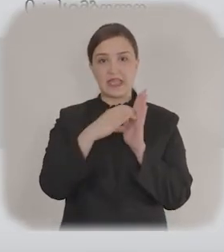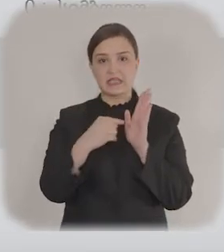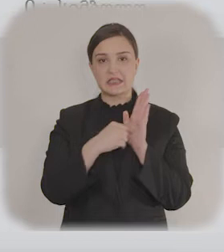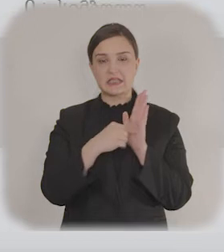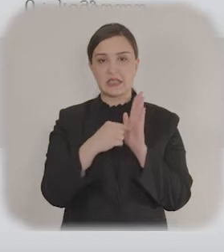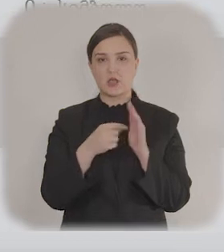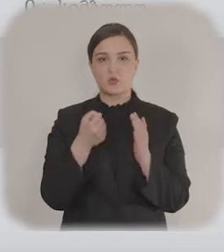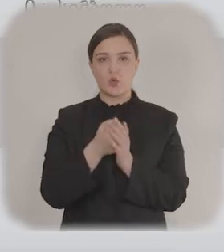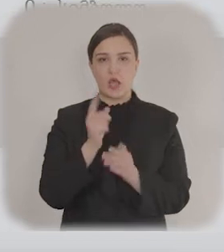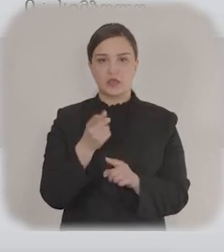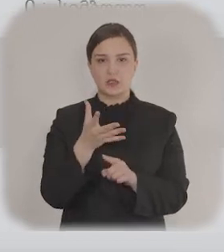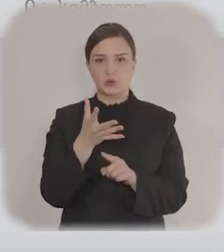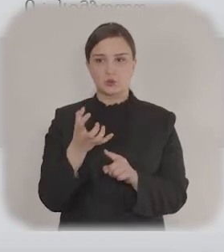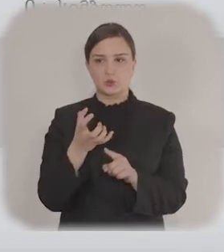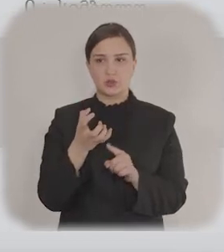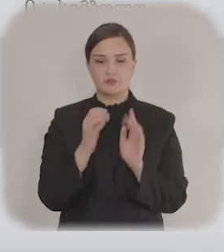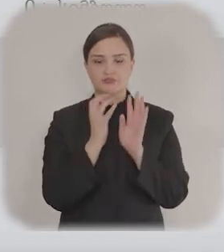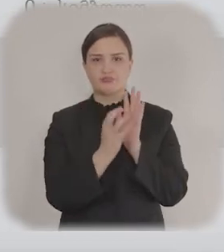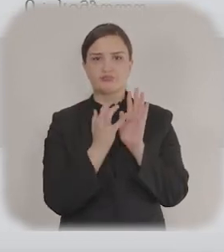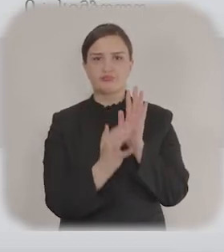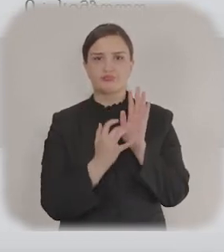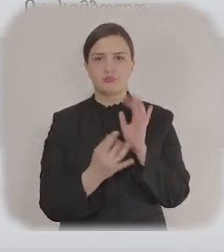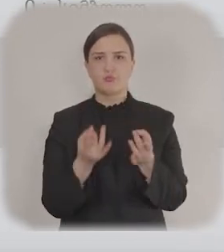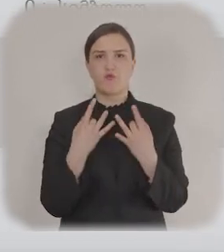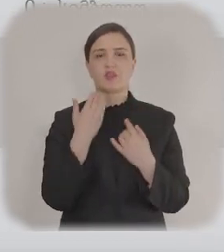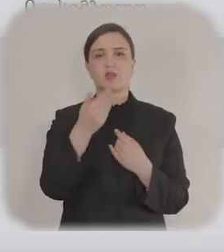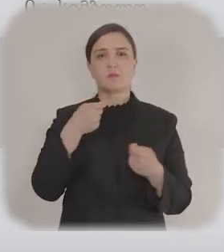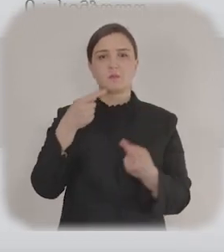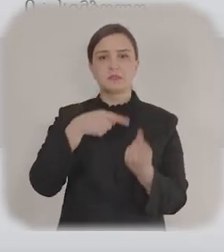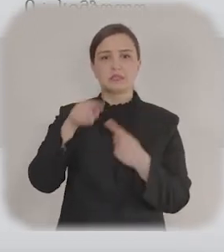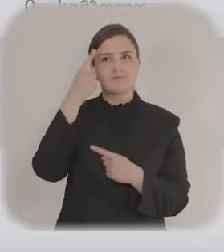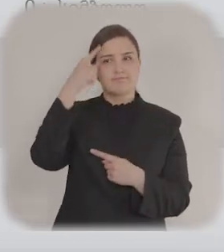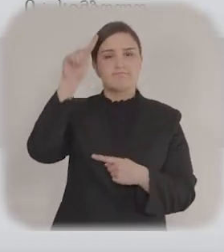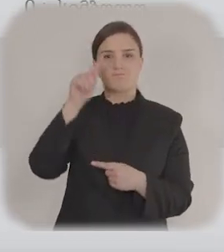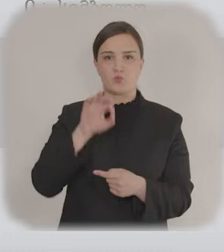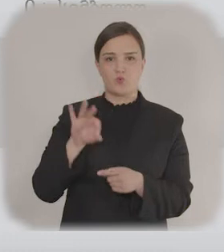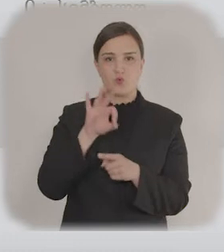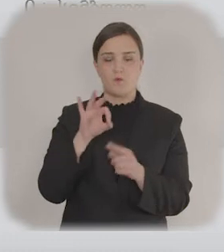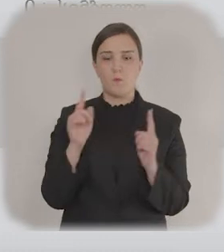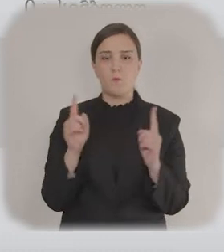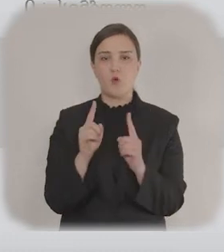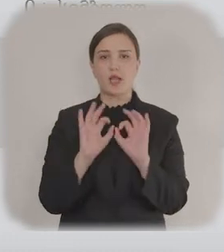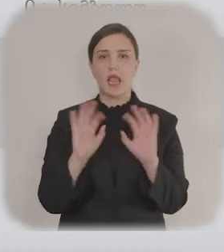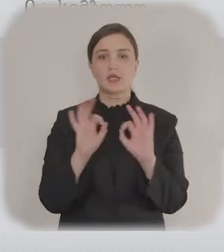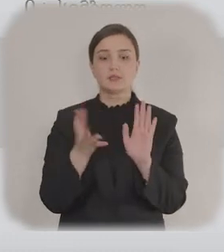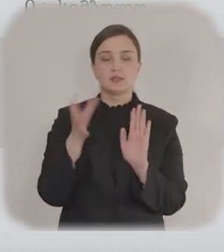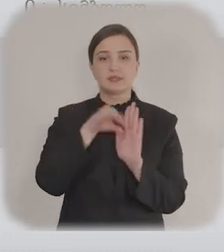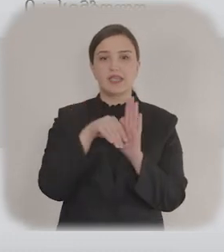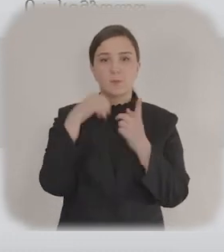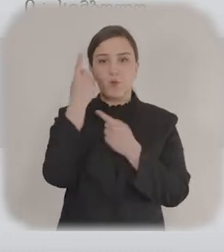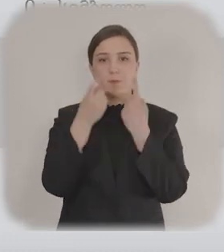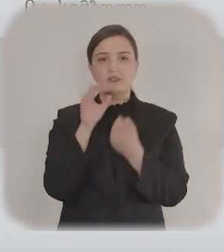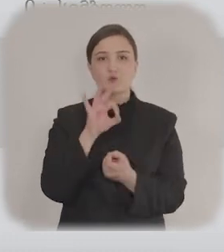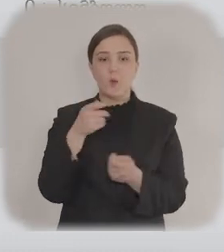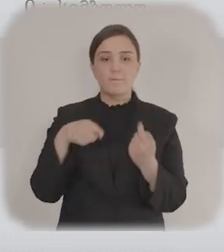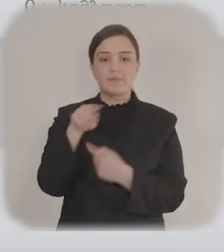biznesin başlanğış kapitalı barədə belə bir şey mövcud olduğu təqdirdə, həmçinin biznesə başlamaq üçün səfərbər edilən məbləq,